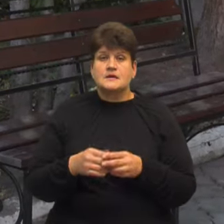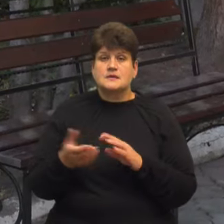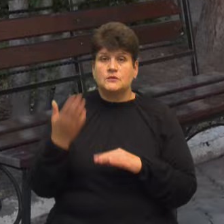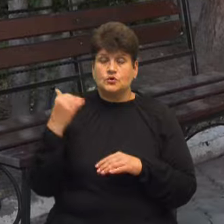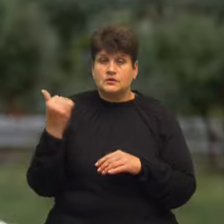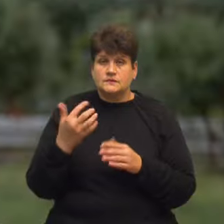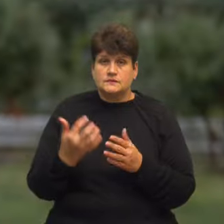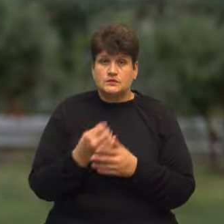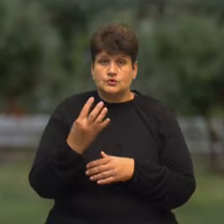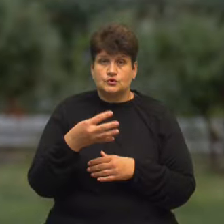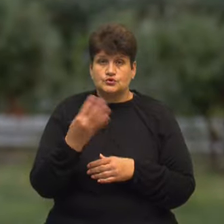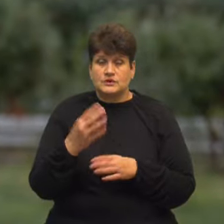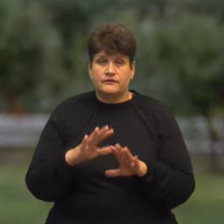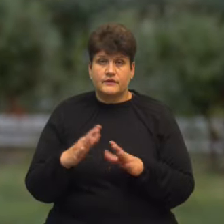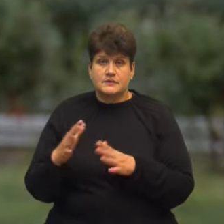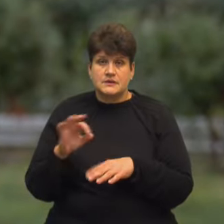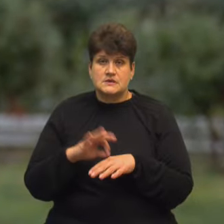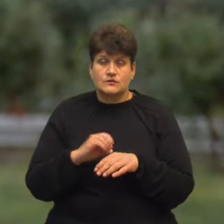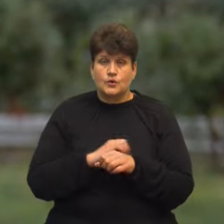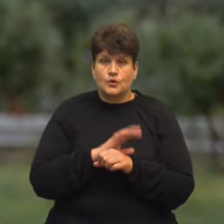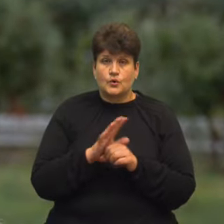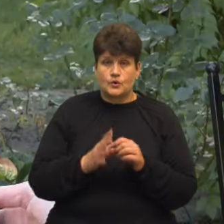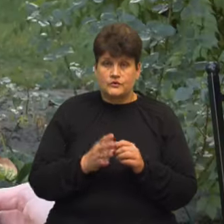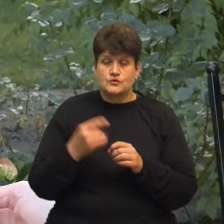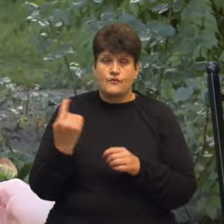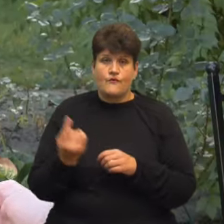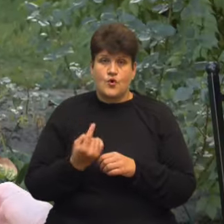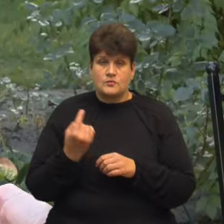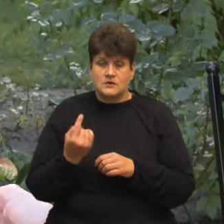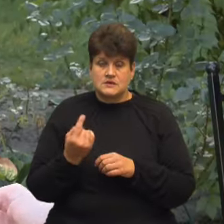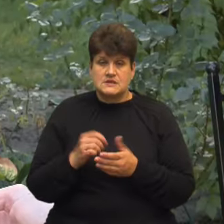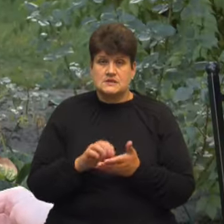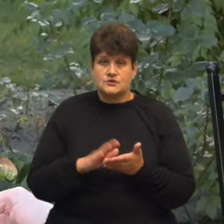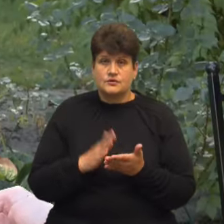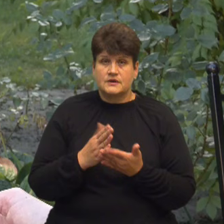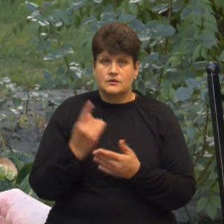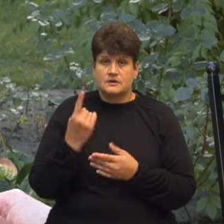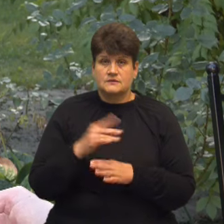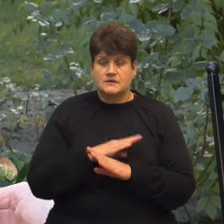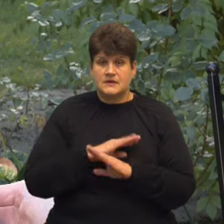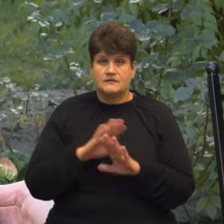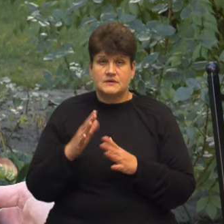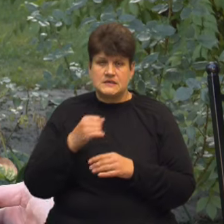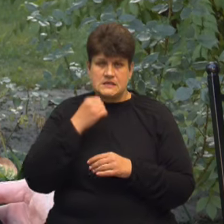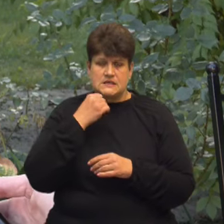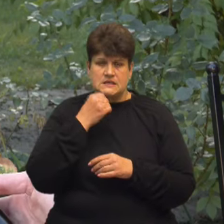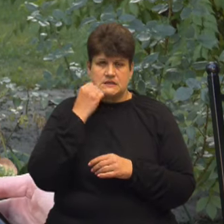тиждень виявили 44 випадки захворювання коронавірусом в області Зареєстрований один летальний випадок, це старша людина